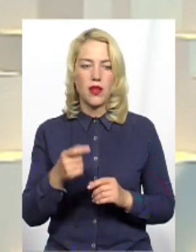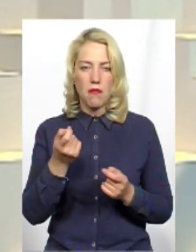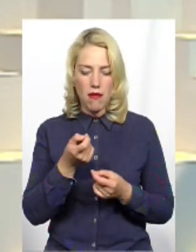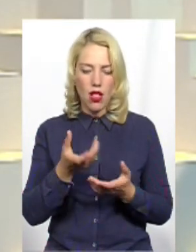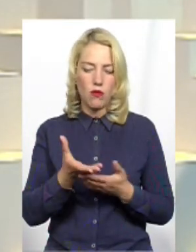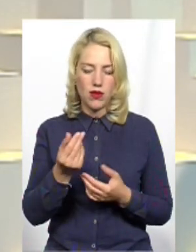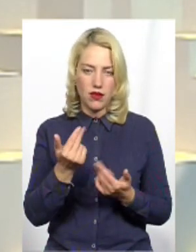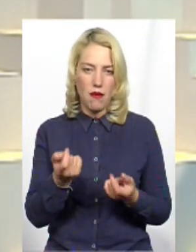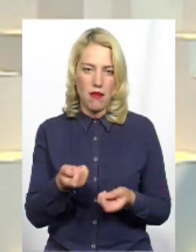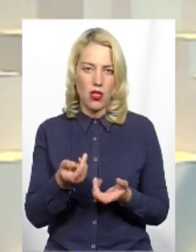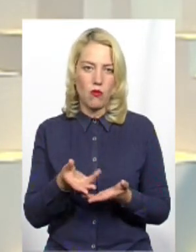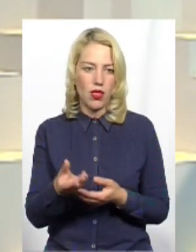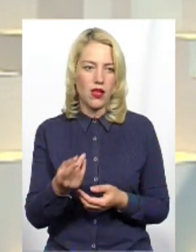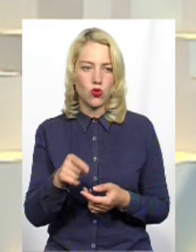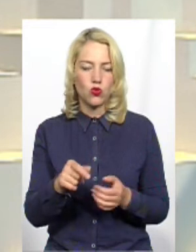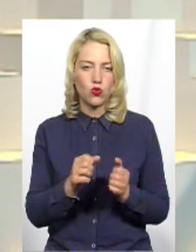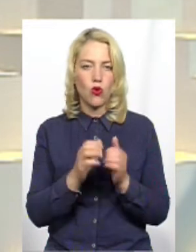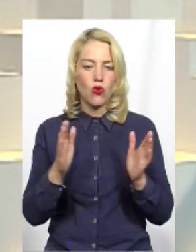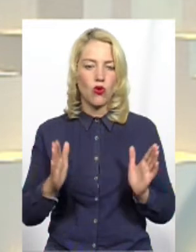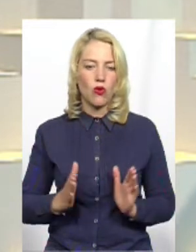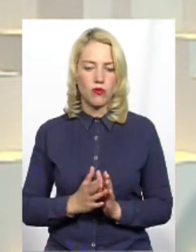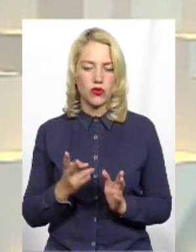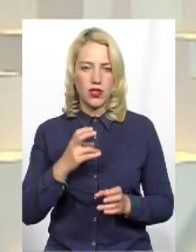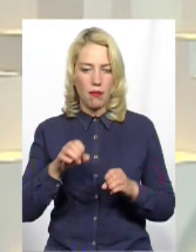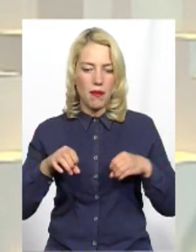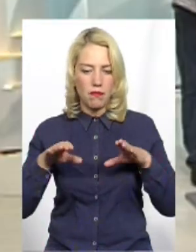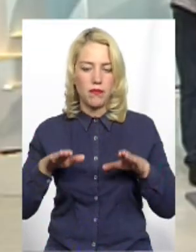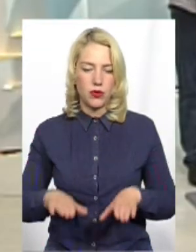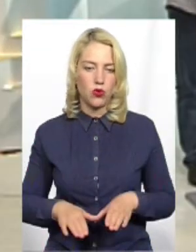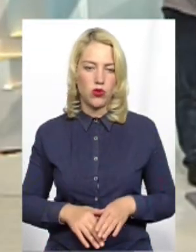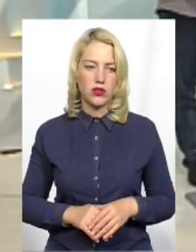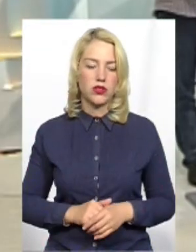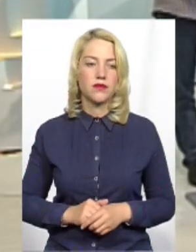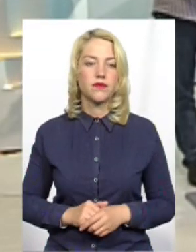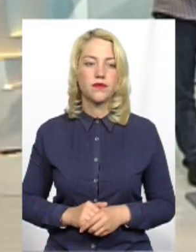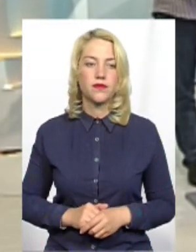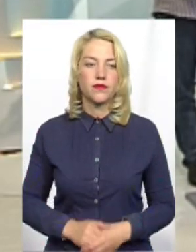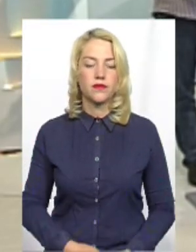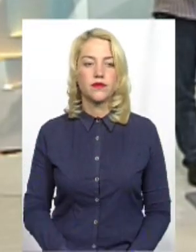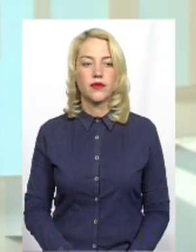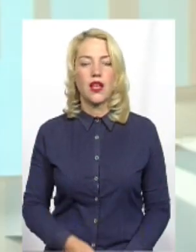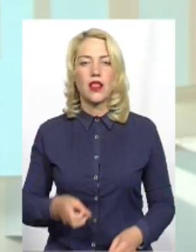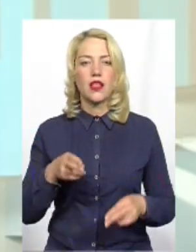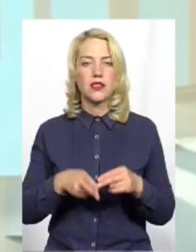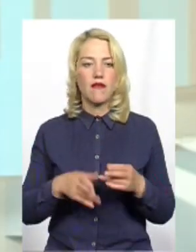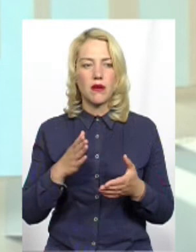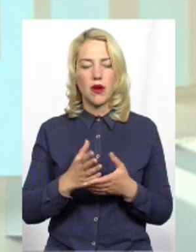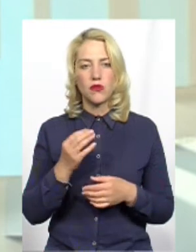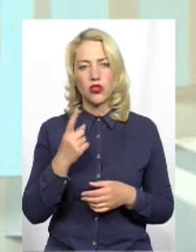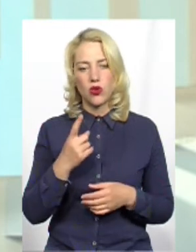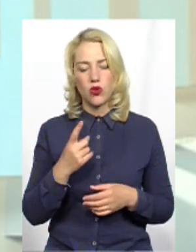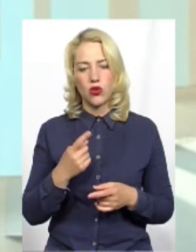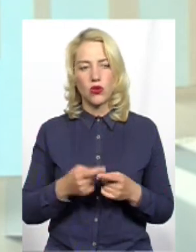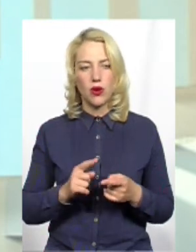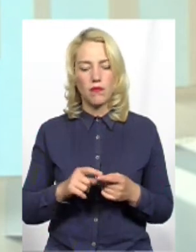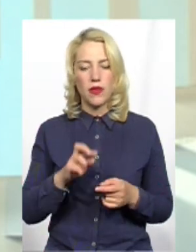платять Але тут комплексно треба підходити до вирішення цієї проблеми І на завершення маємо ще одну